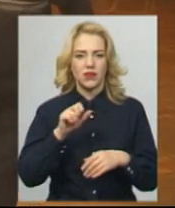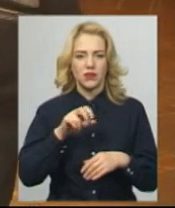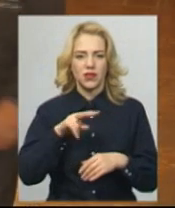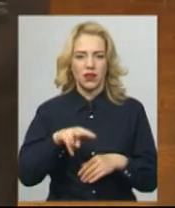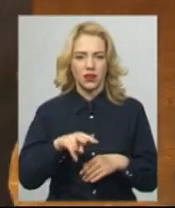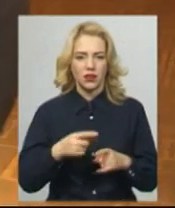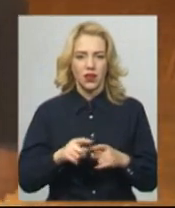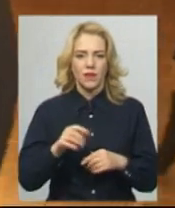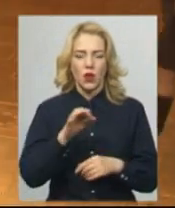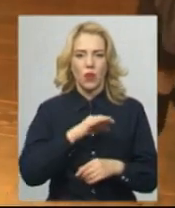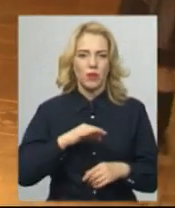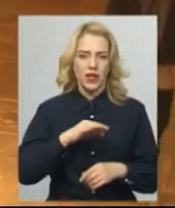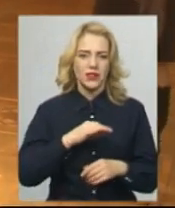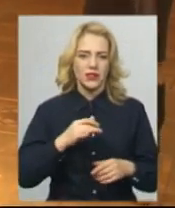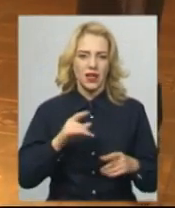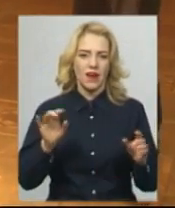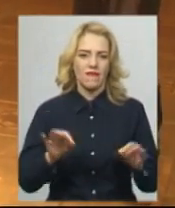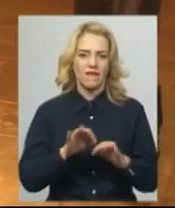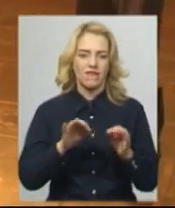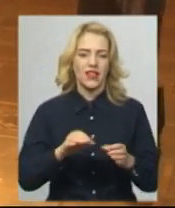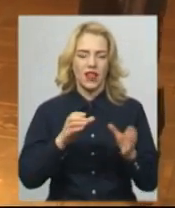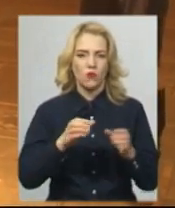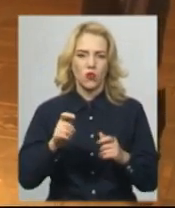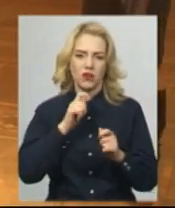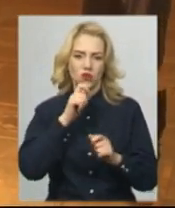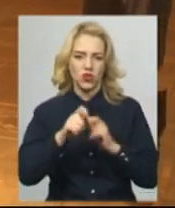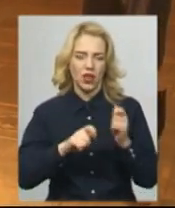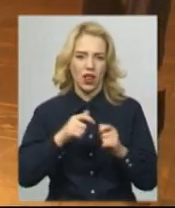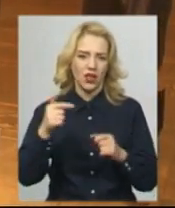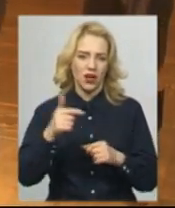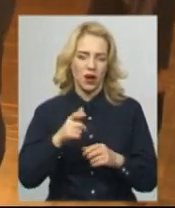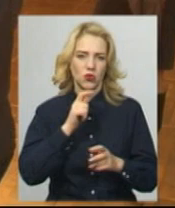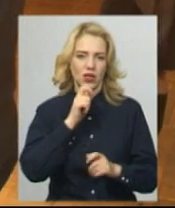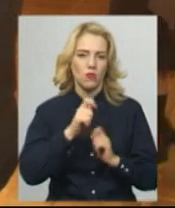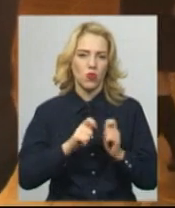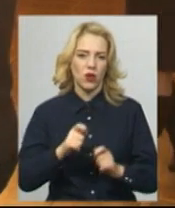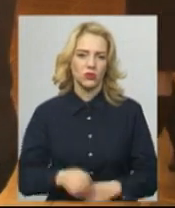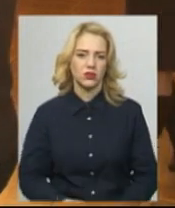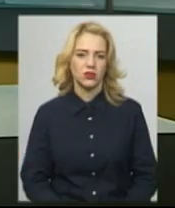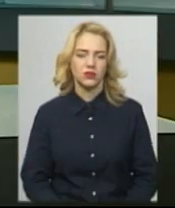філармонії, де вручали квіти, громоти та подарунки. Леся Боровець, Іван Мовчан. Новини на Суспільному. Хмельницький.